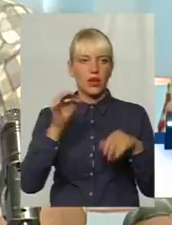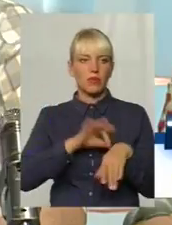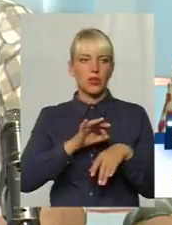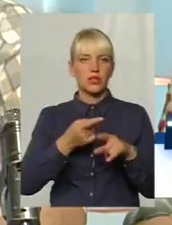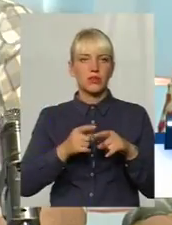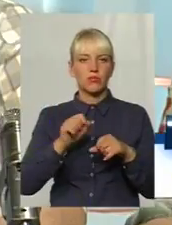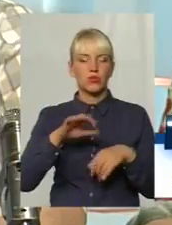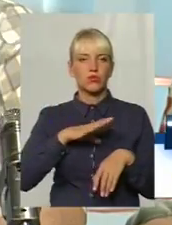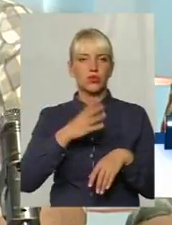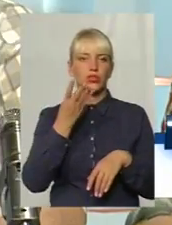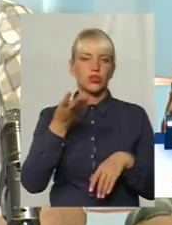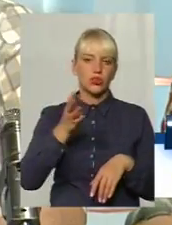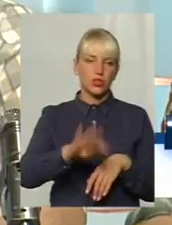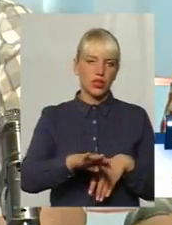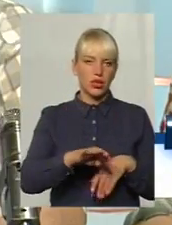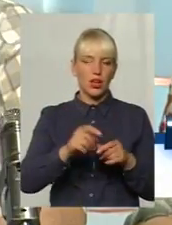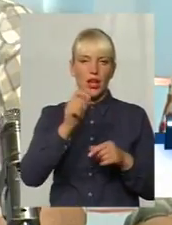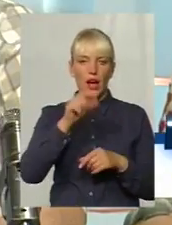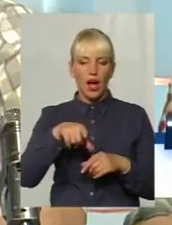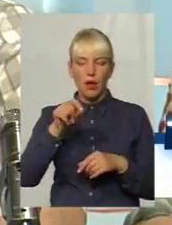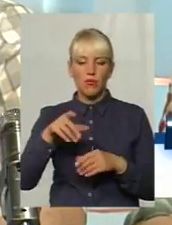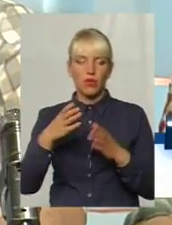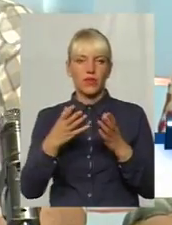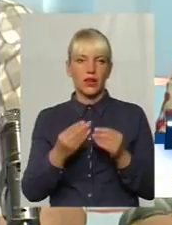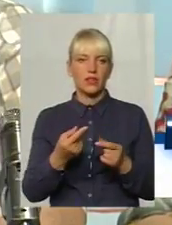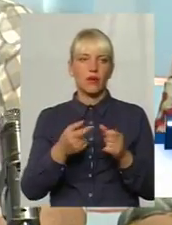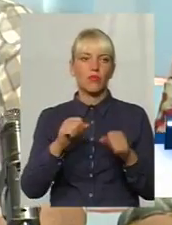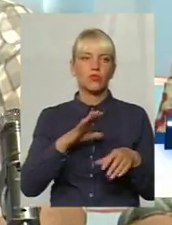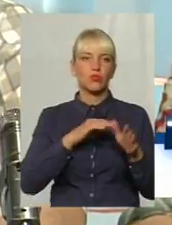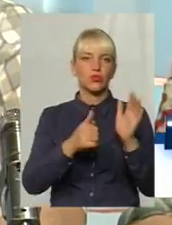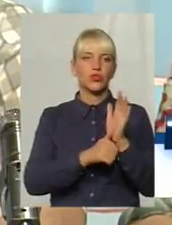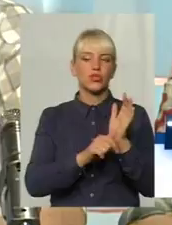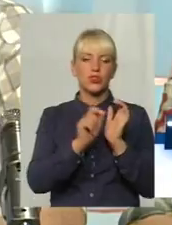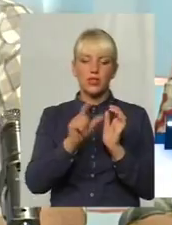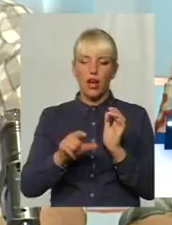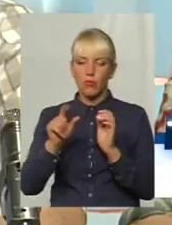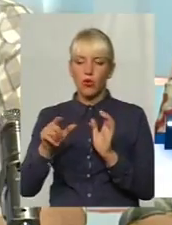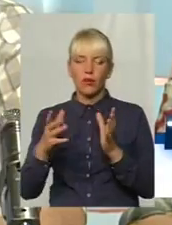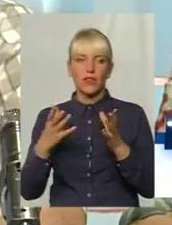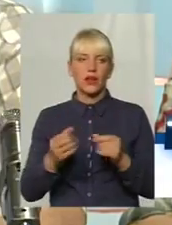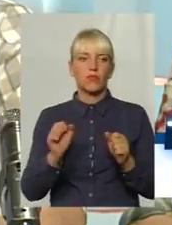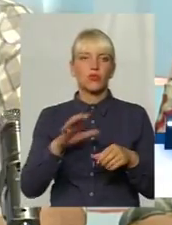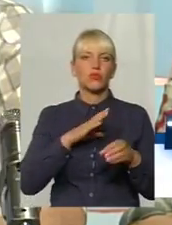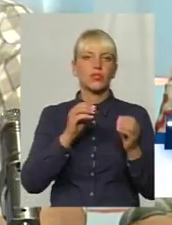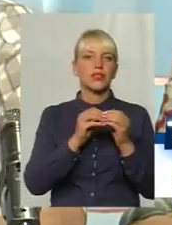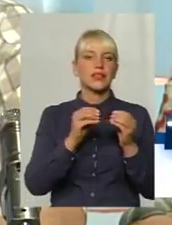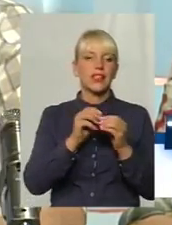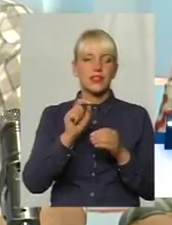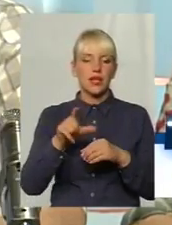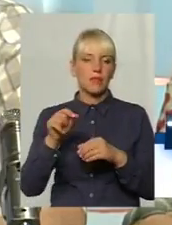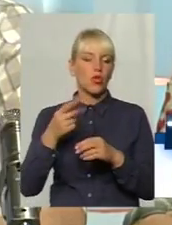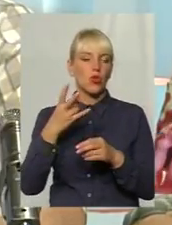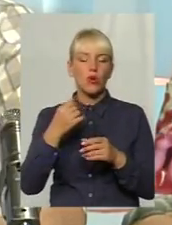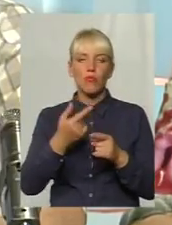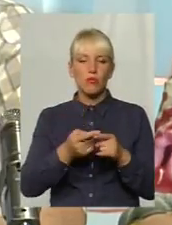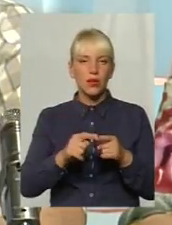ампули в день, може бути 6 ампул в день, може бути 10 ампул в день. Але ми з тих міркумань не виписуємо одразу на 2 тижні,